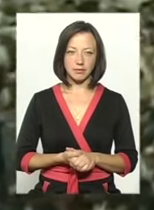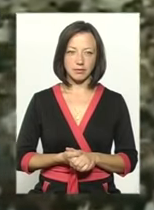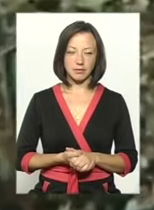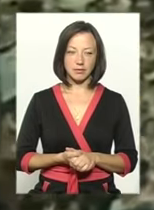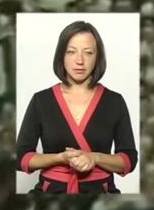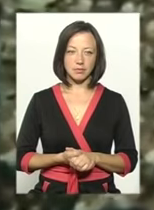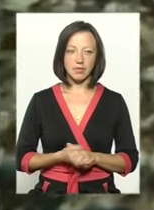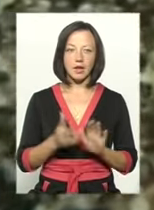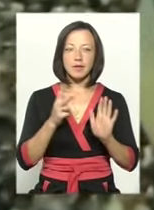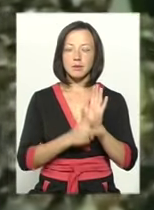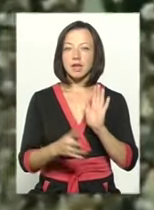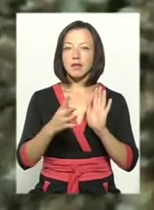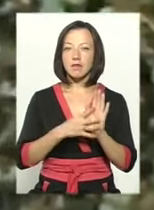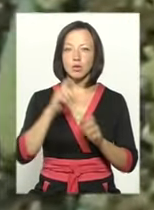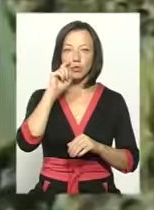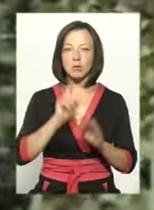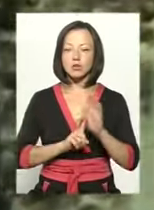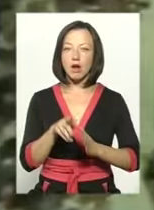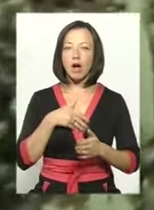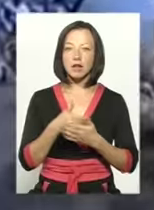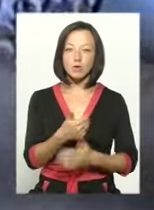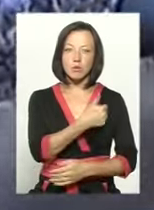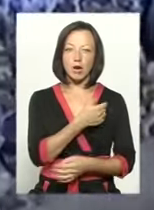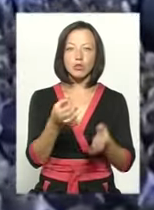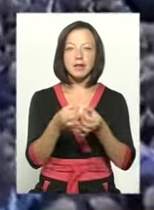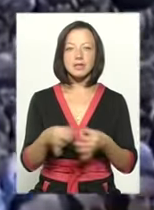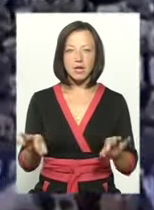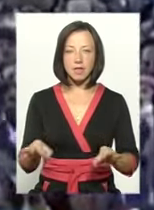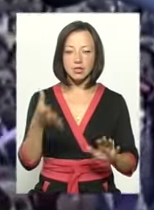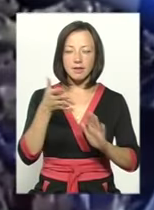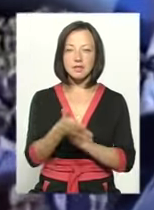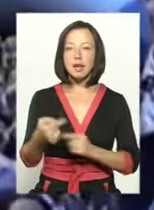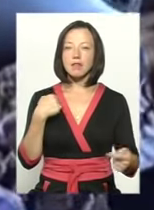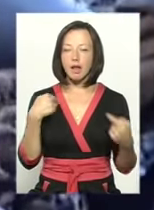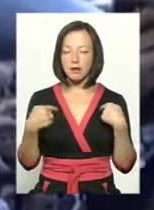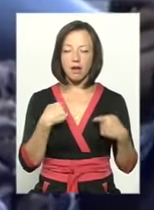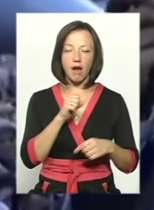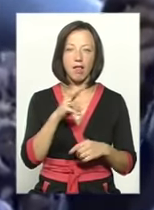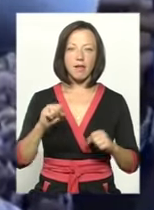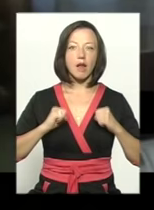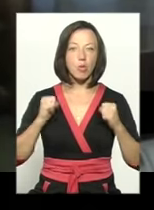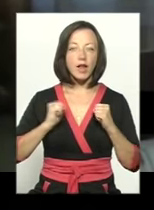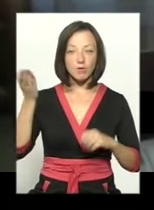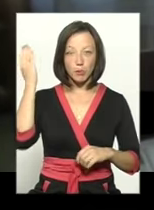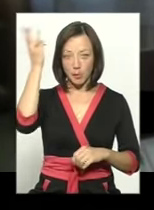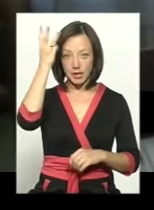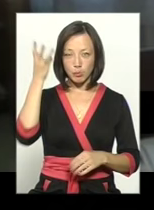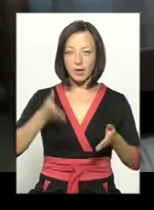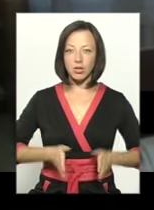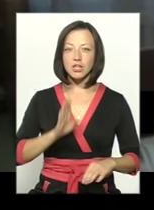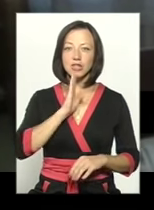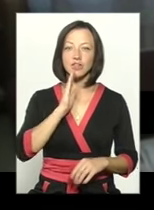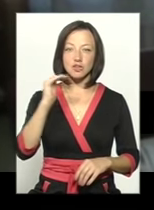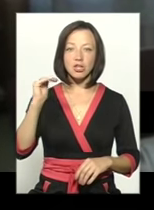З 89-го Україна почала активно прагнути незалежності. Крізь терни, але наполегливо. Якраз тоді у Хмельницькому народилась